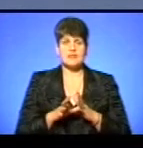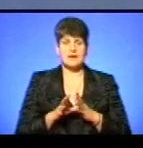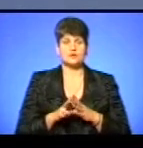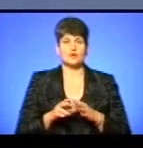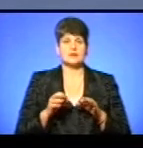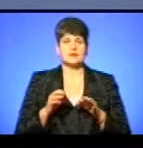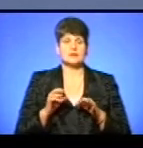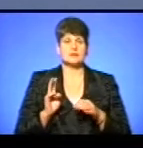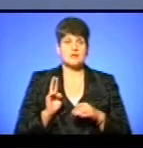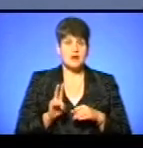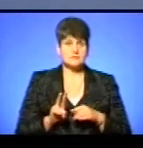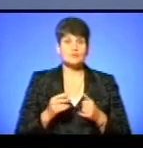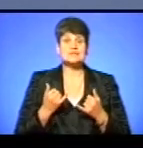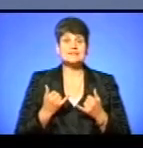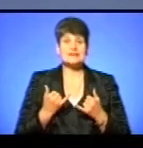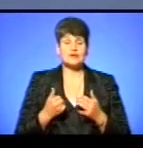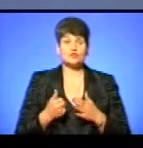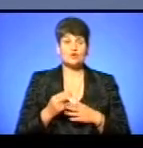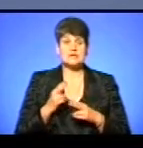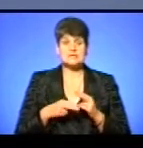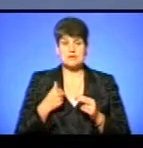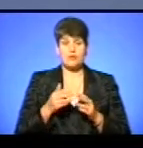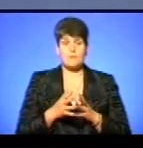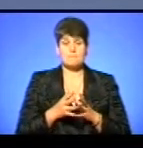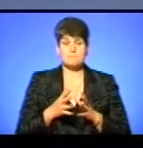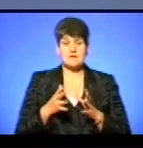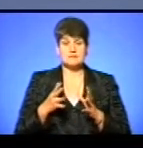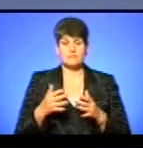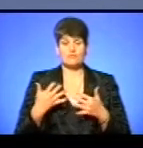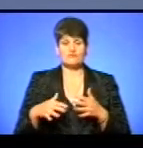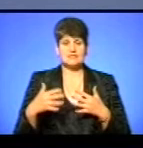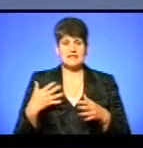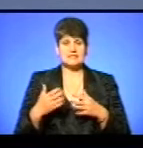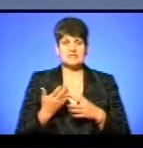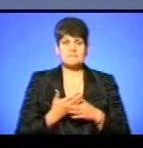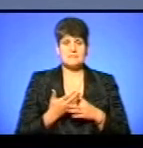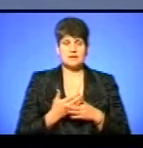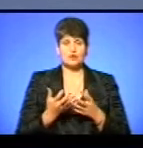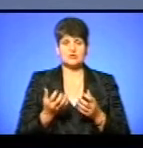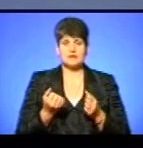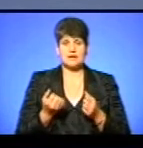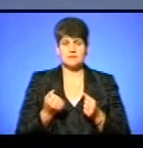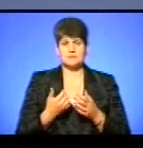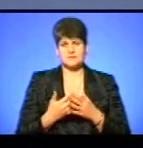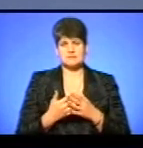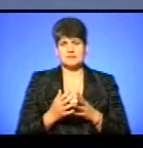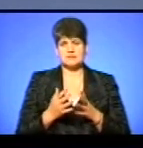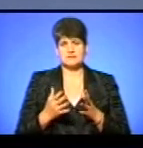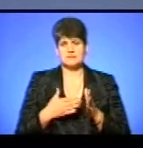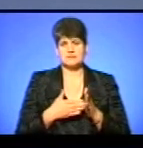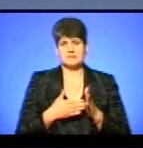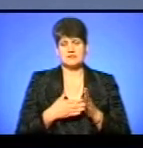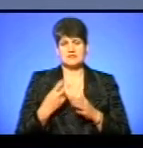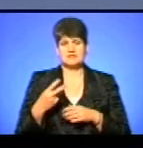зараз до кінця року максимально по втратах за пільгові перевезення отримає максимально в межах